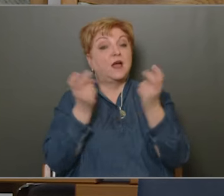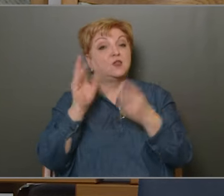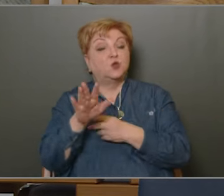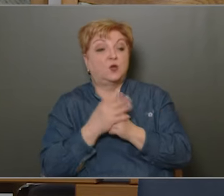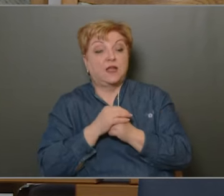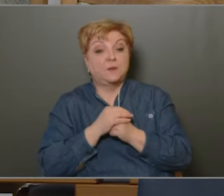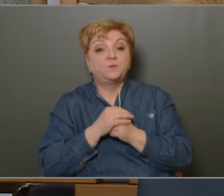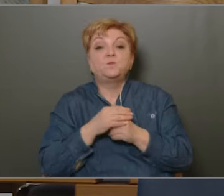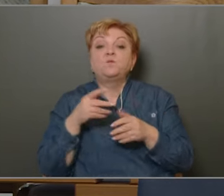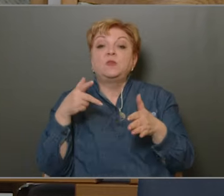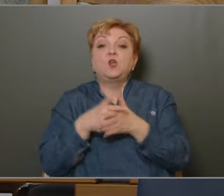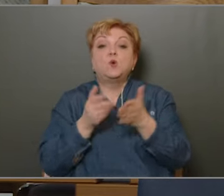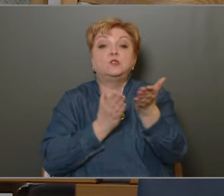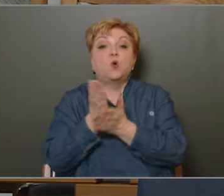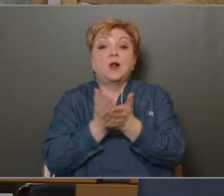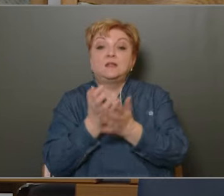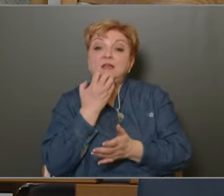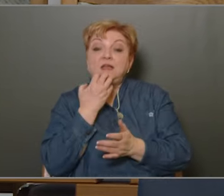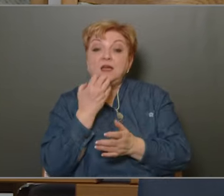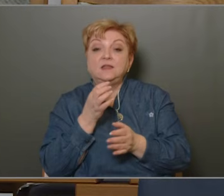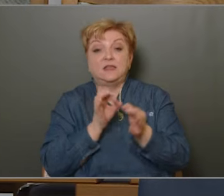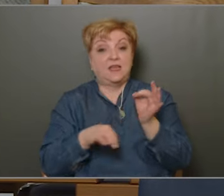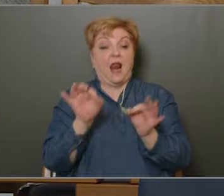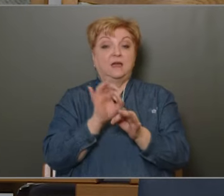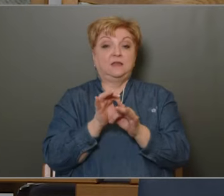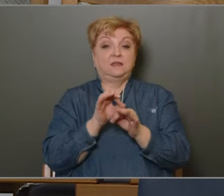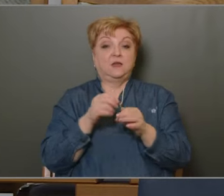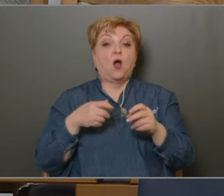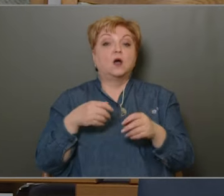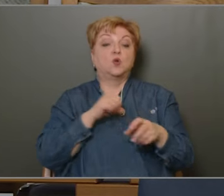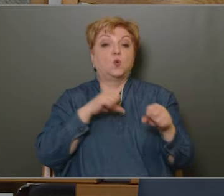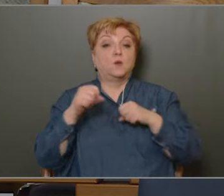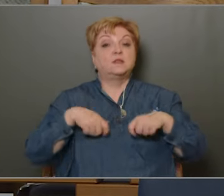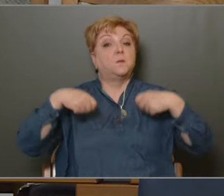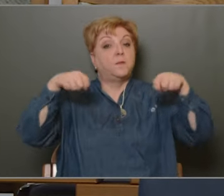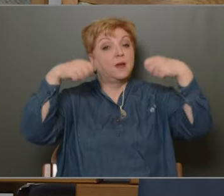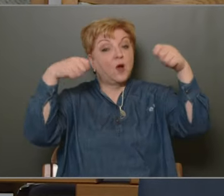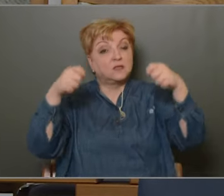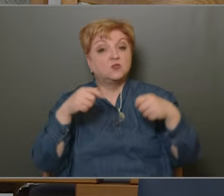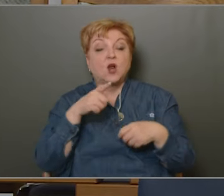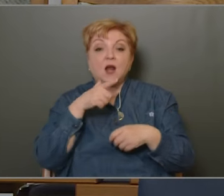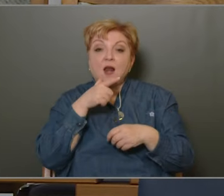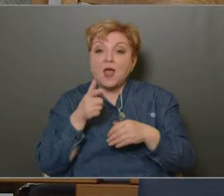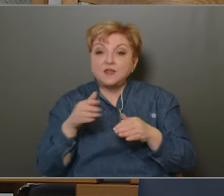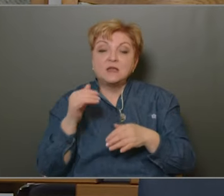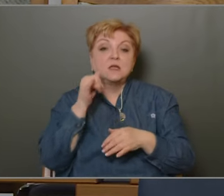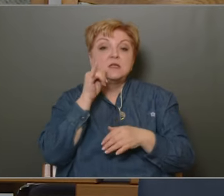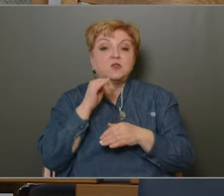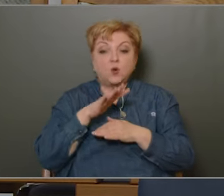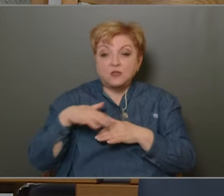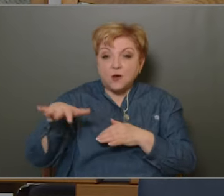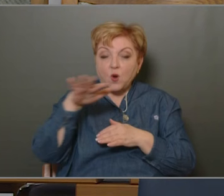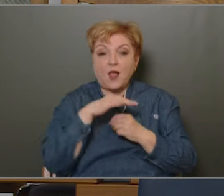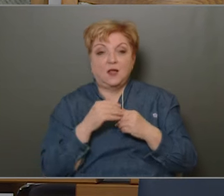közszolgáltatások iránti igényt kielégítik az önkormányzati beruházások, legyen szó új rekreációs zöldfelületek